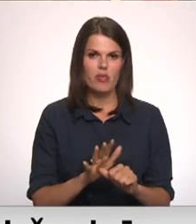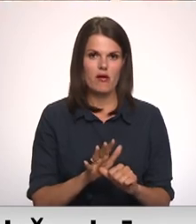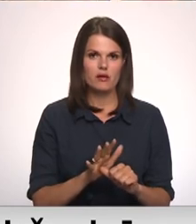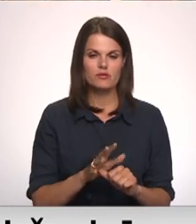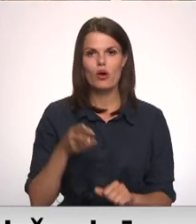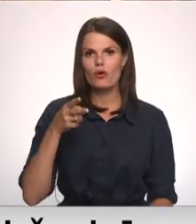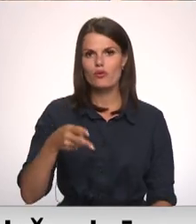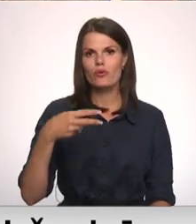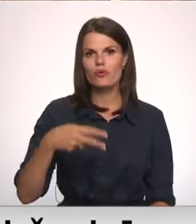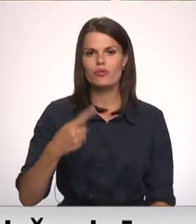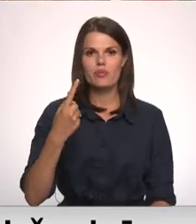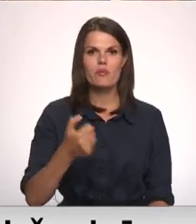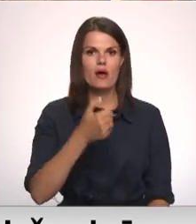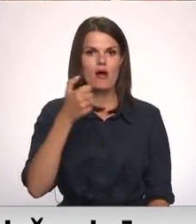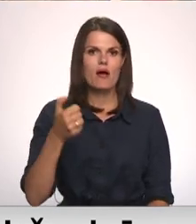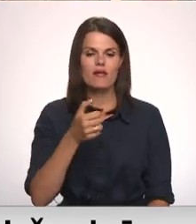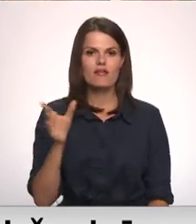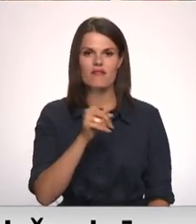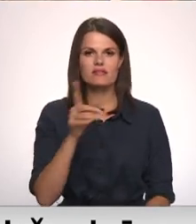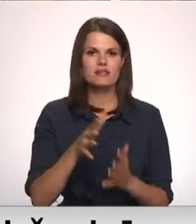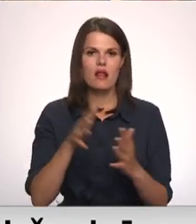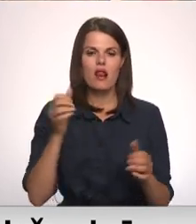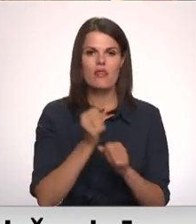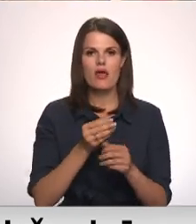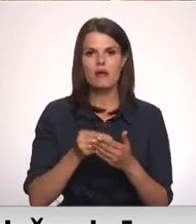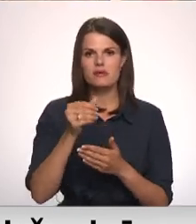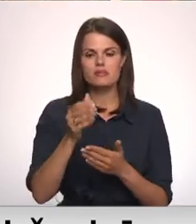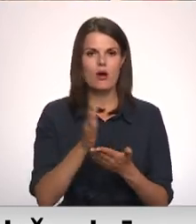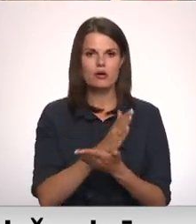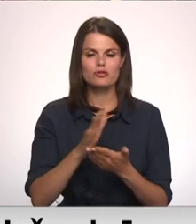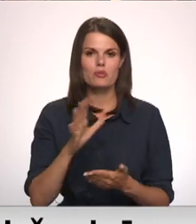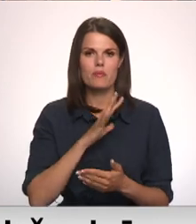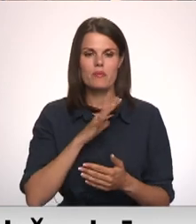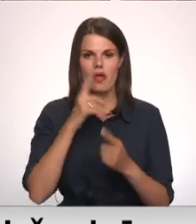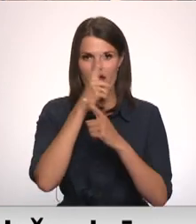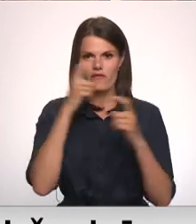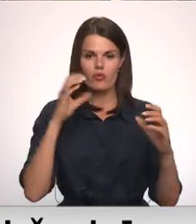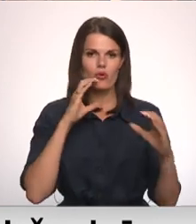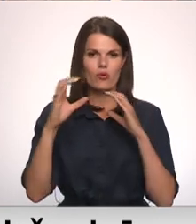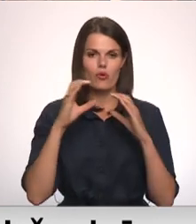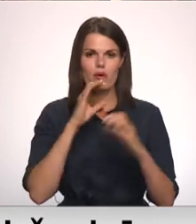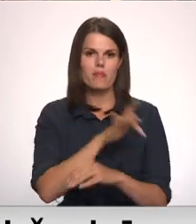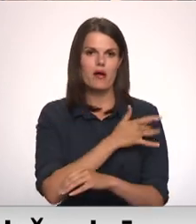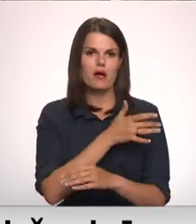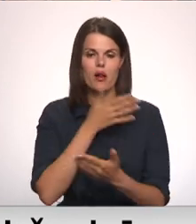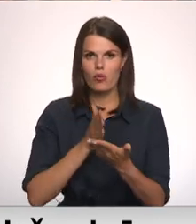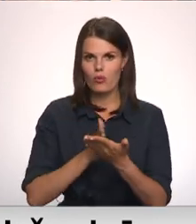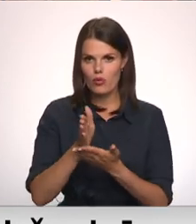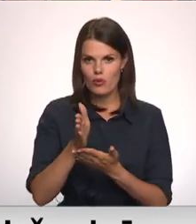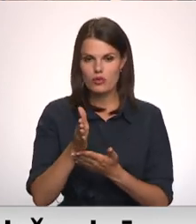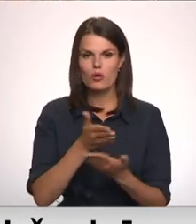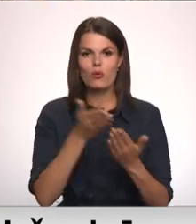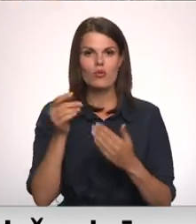2021. gadā vislielākā darba samaksas atšķirība bija informācijas un komunikācijas pakalpojumu nozerē,